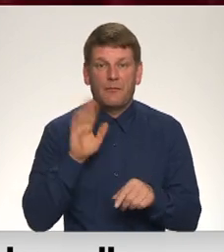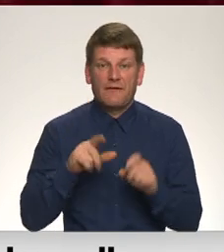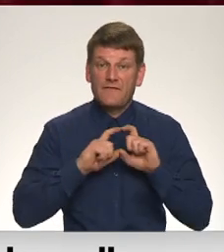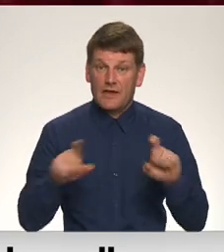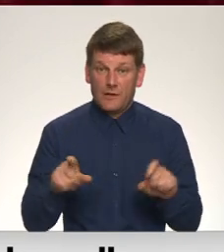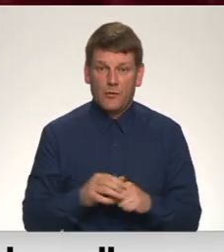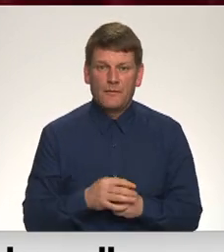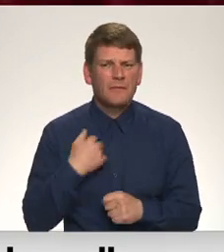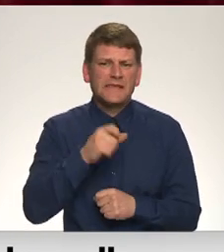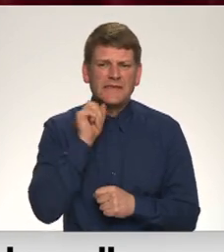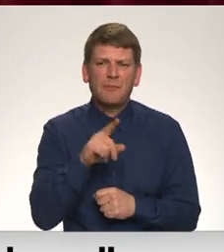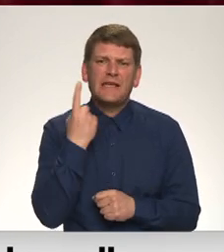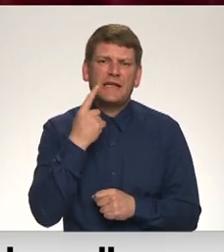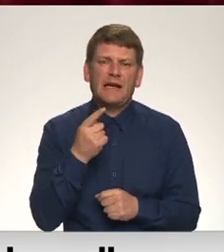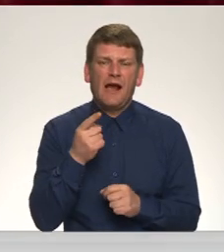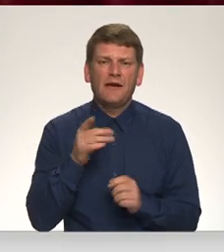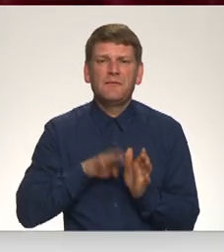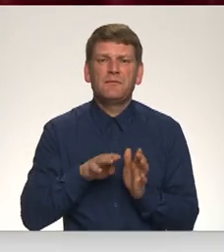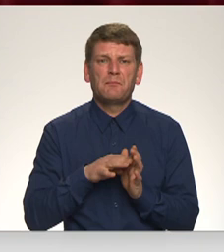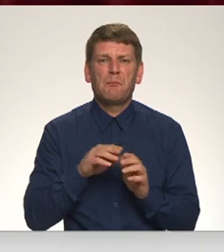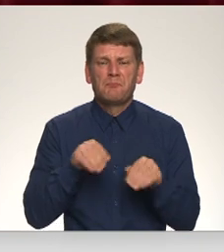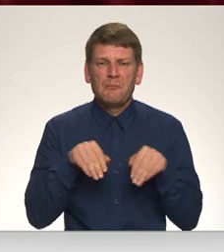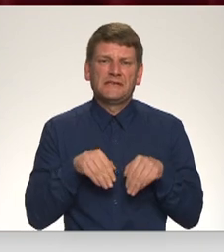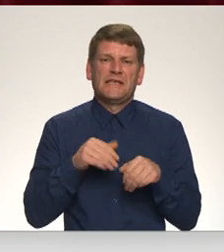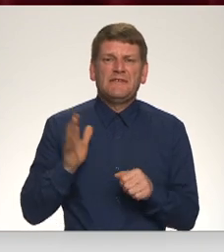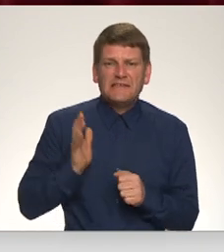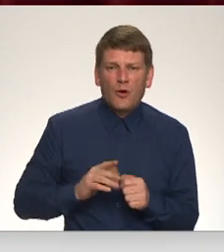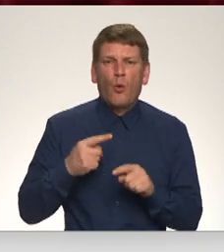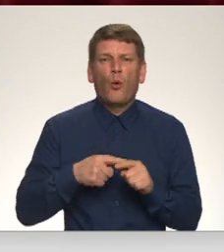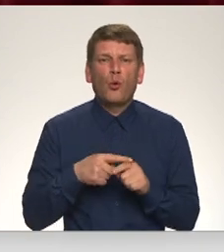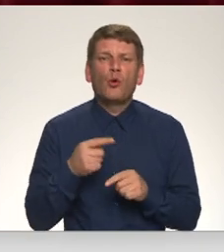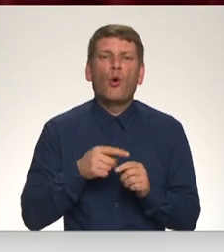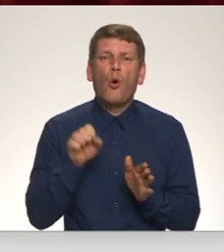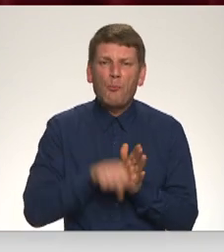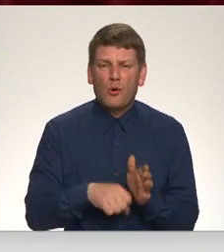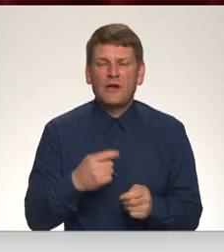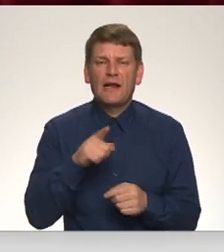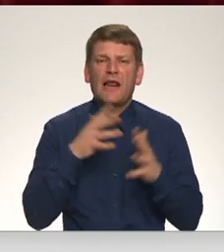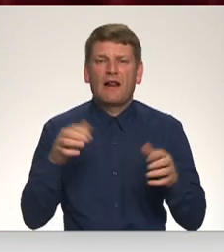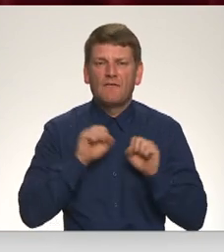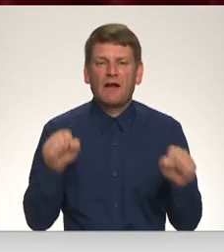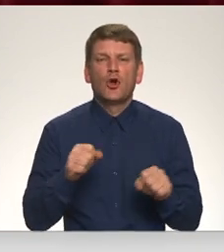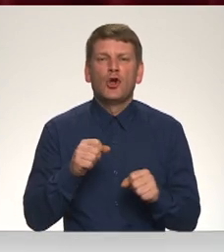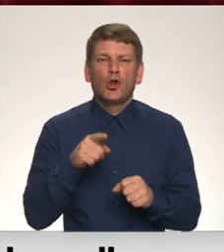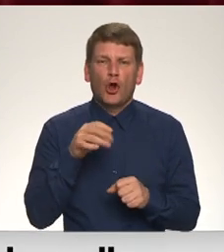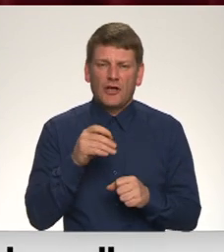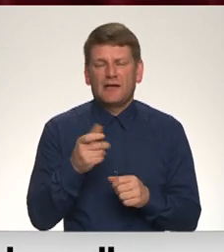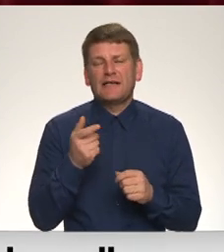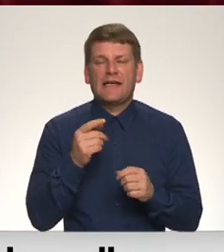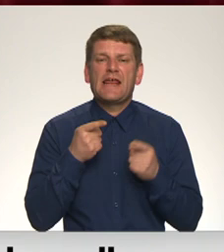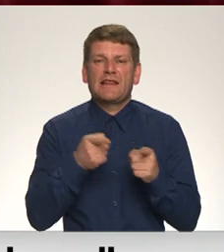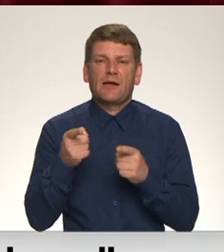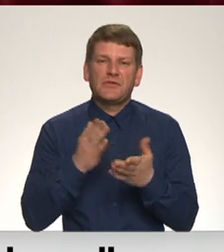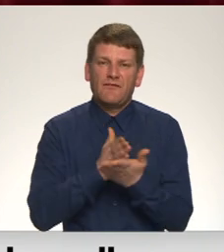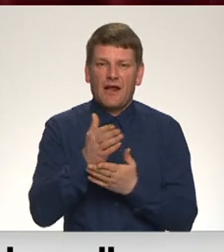Mēs nebijām tikai pasīvi cietēji un upūri lielvāru totalitāro režīmu ietekmi sfēru dalīšanā.